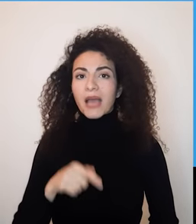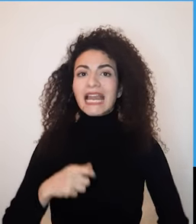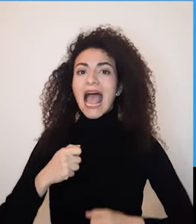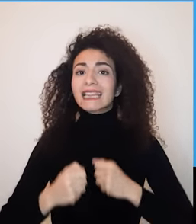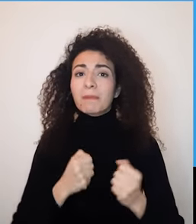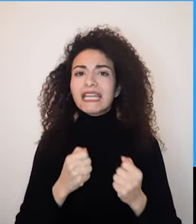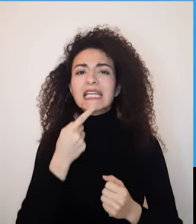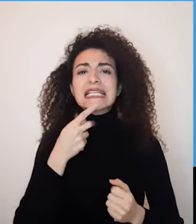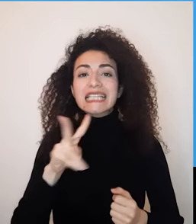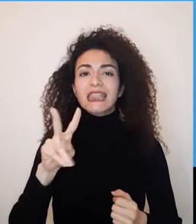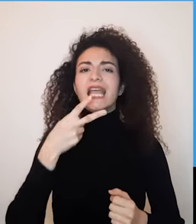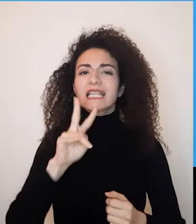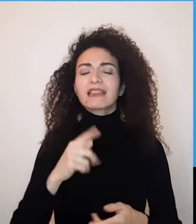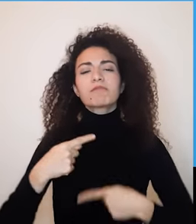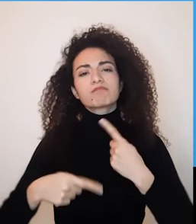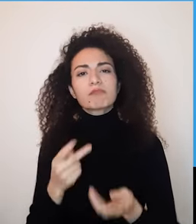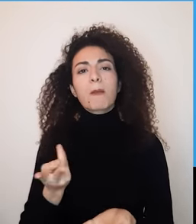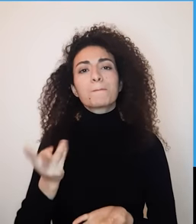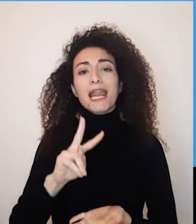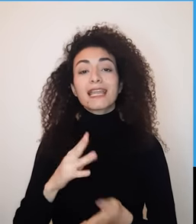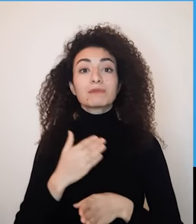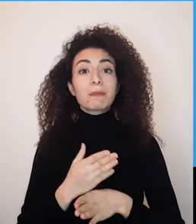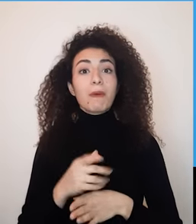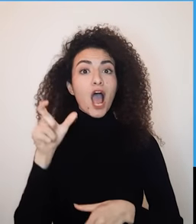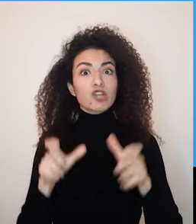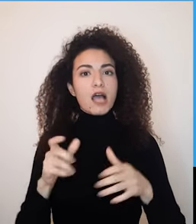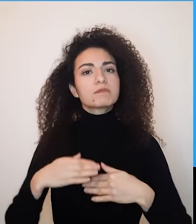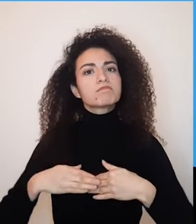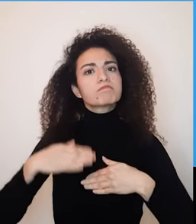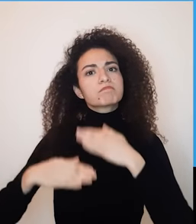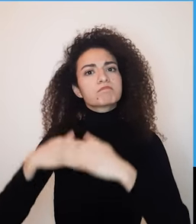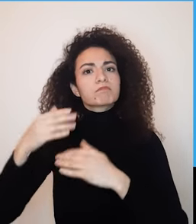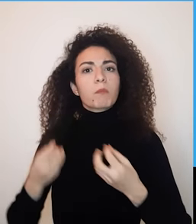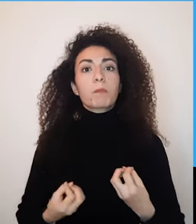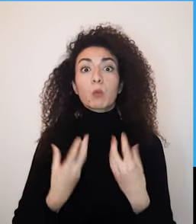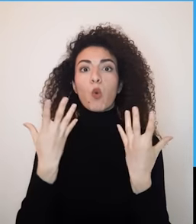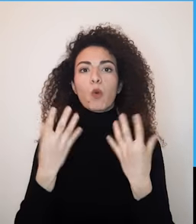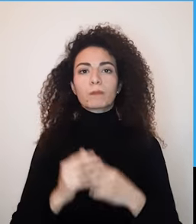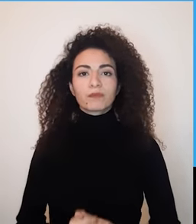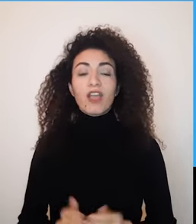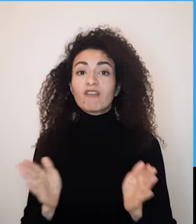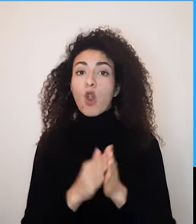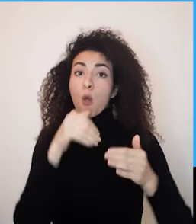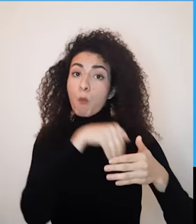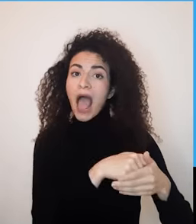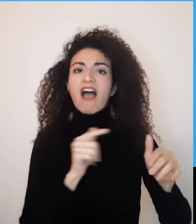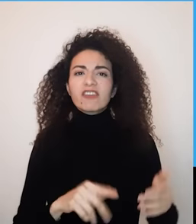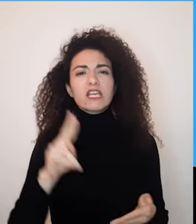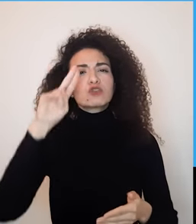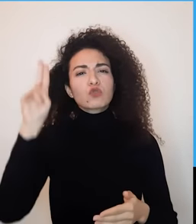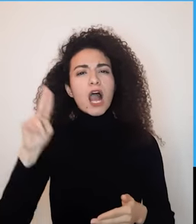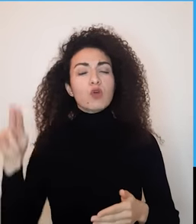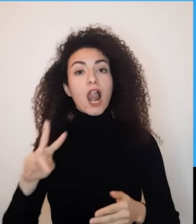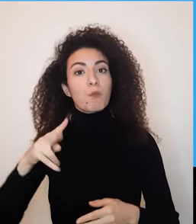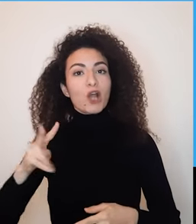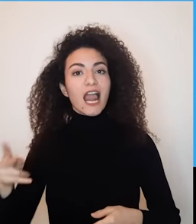المفضل إنه نقوم بهالتمرين كل سنتين لأن الأشخاص بيتطوروا بالملحق، مجموعة من الأسئلة